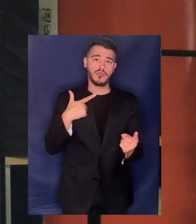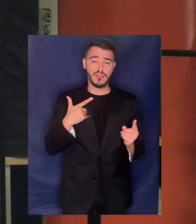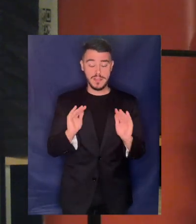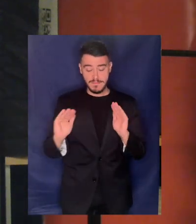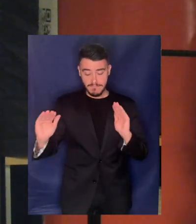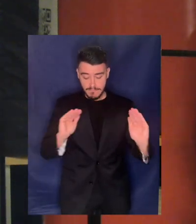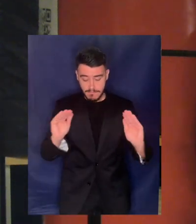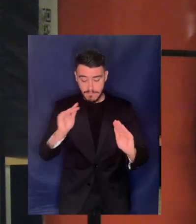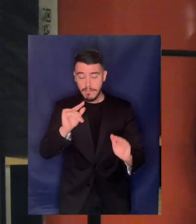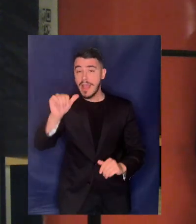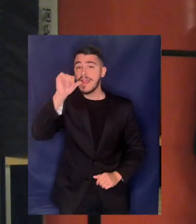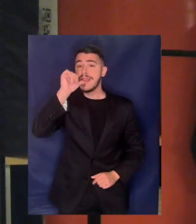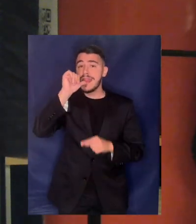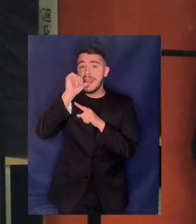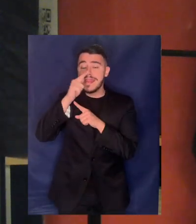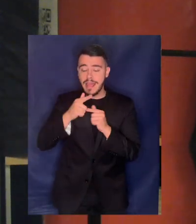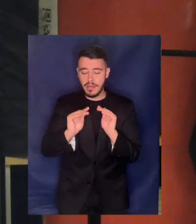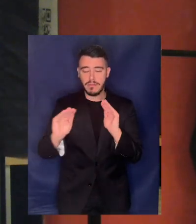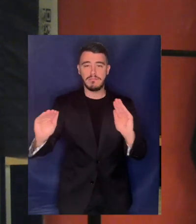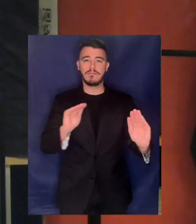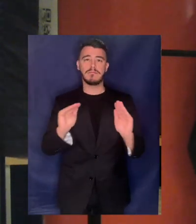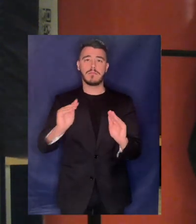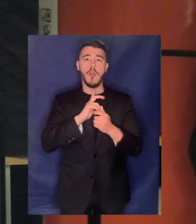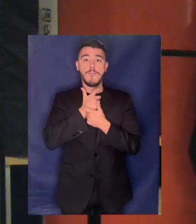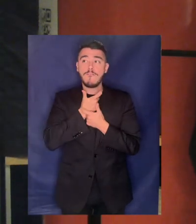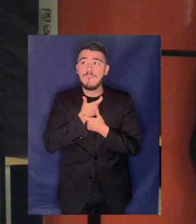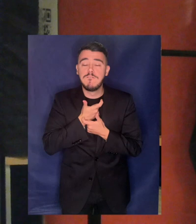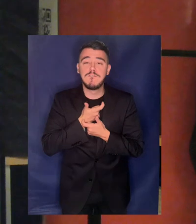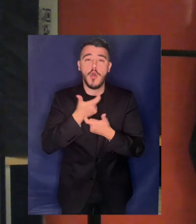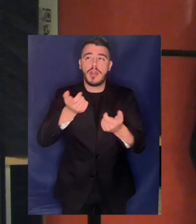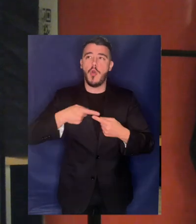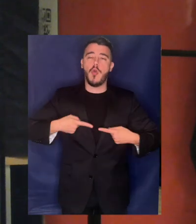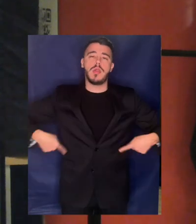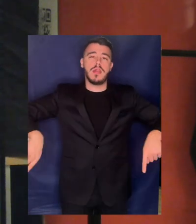νερό αυτό βροντοφώναξαν στην πλατεία Αριστοτέλους